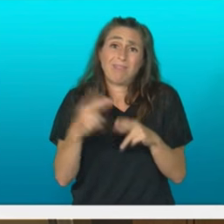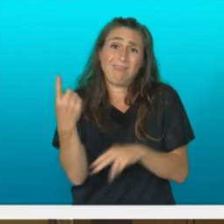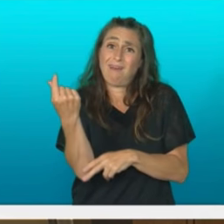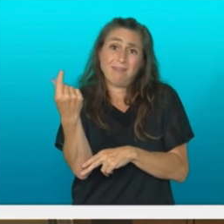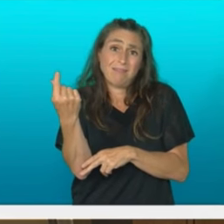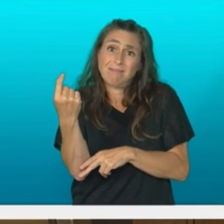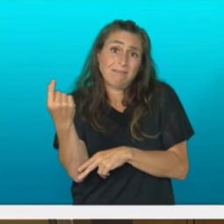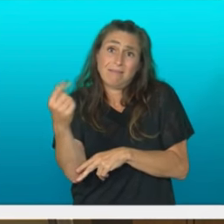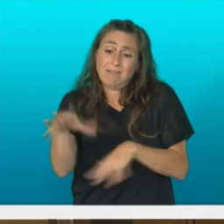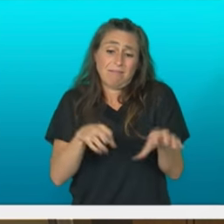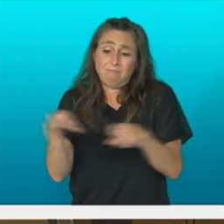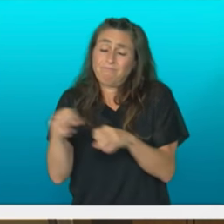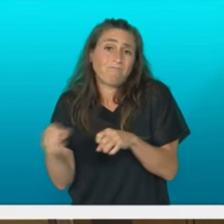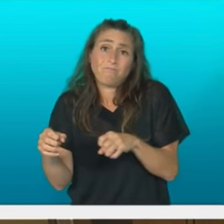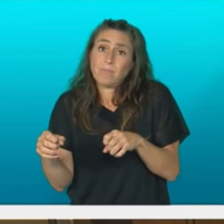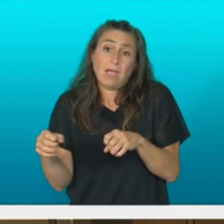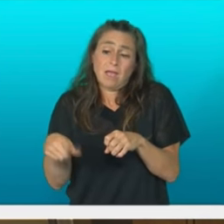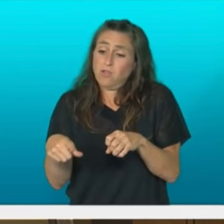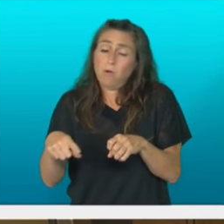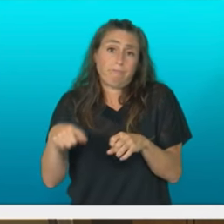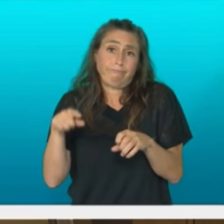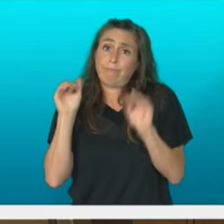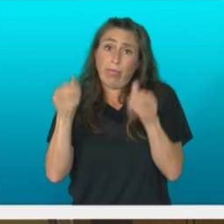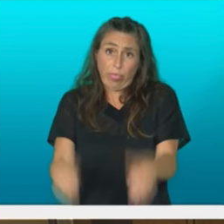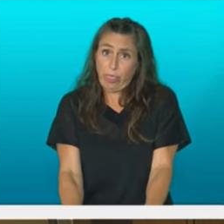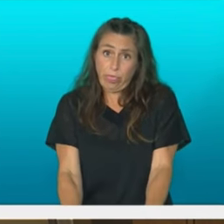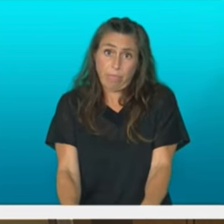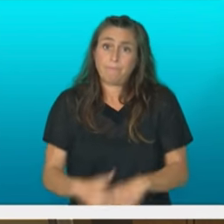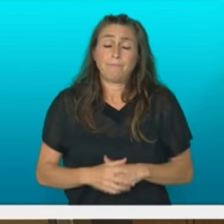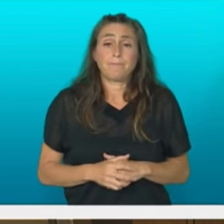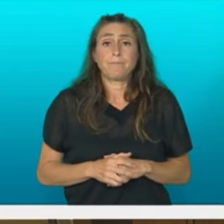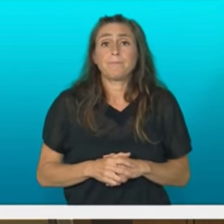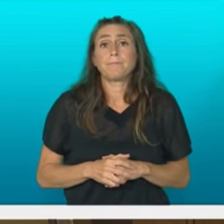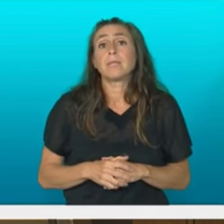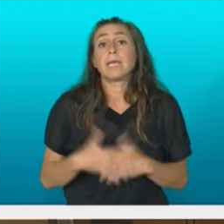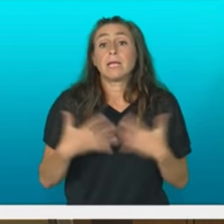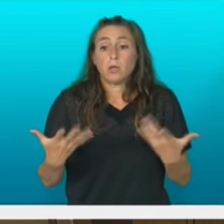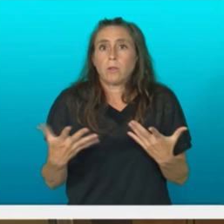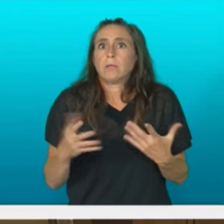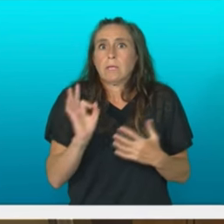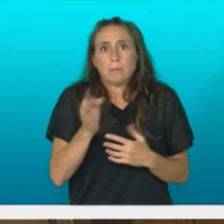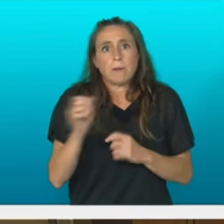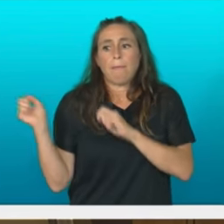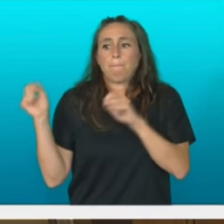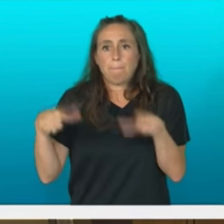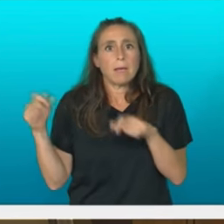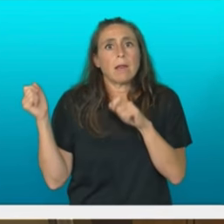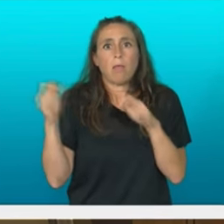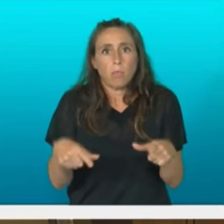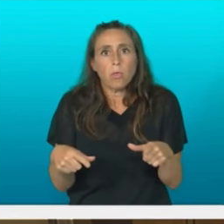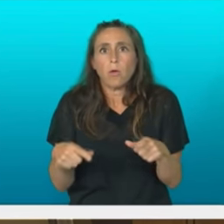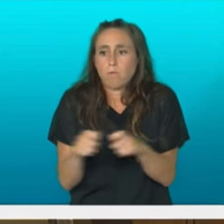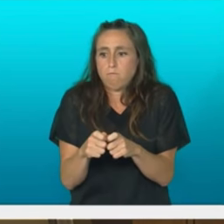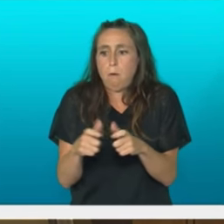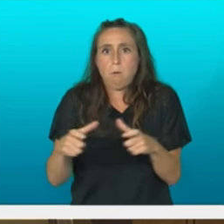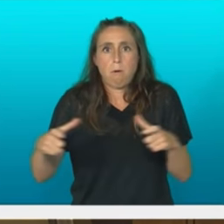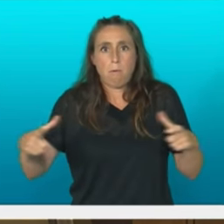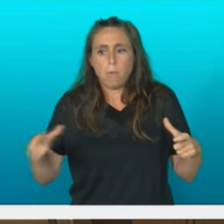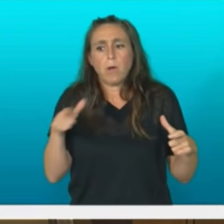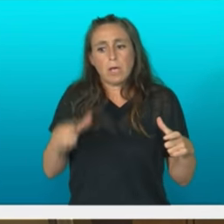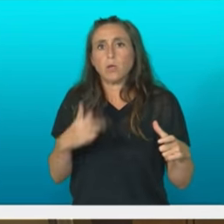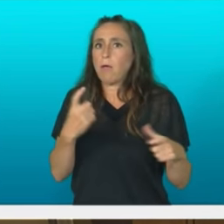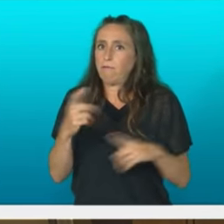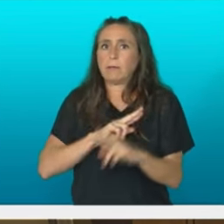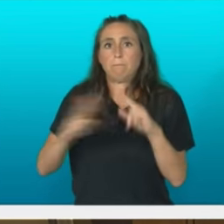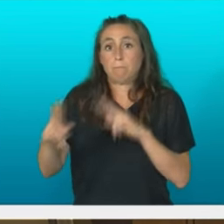horretatik salbu. Migrazio fluxuei, arrera egin beharra herri bezela ere, oso garrantzitsua iruditzen zait, eta migratzaile